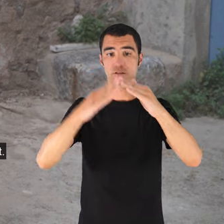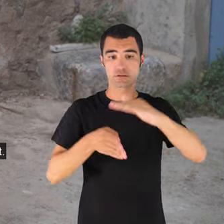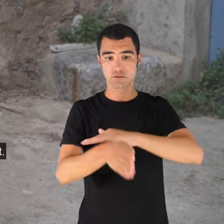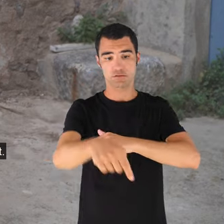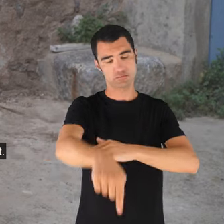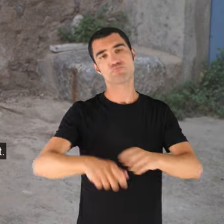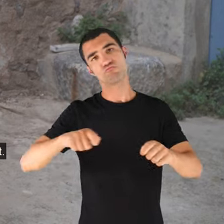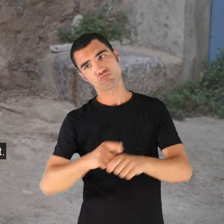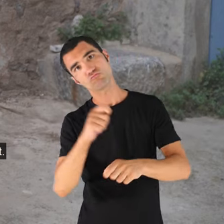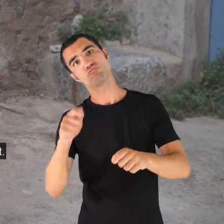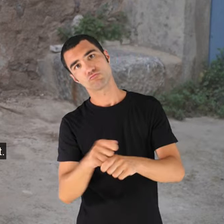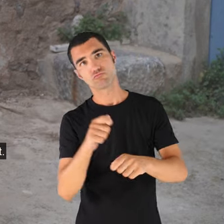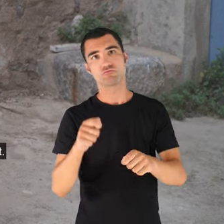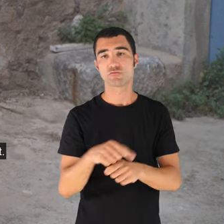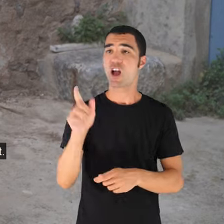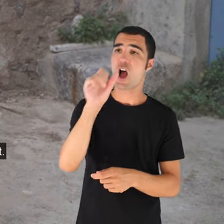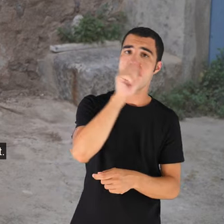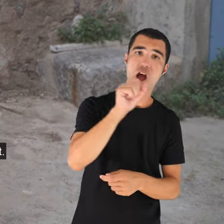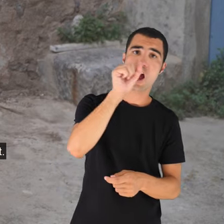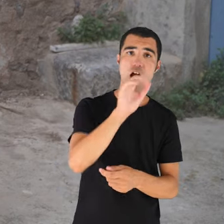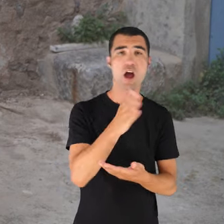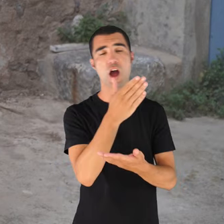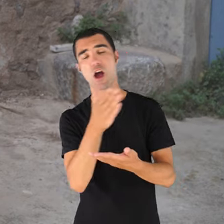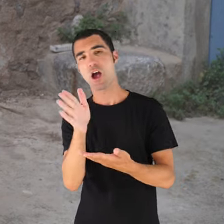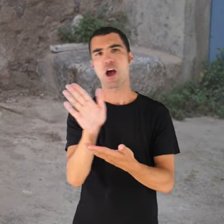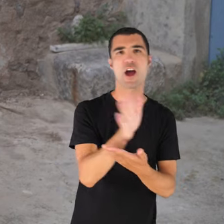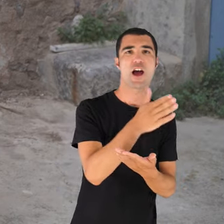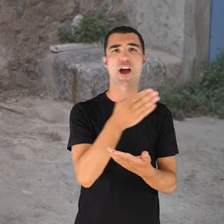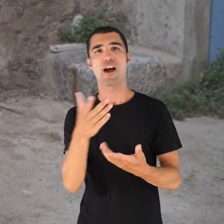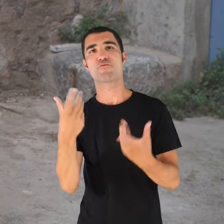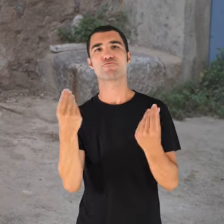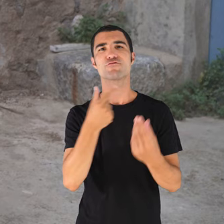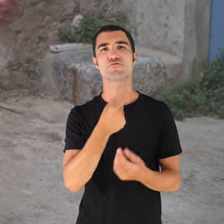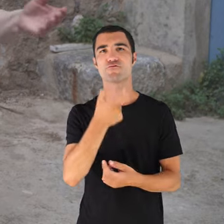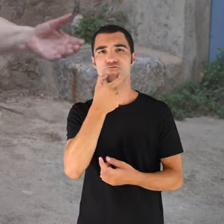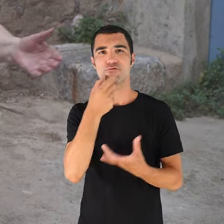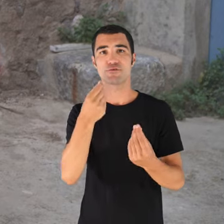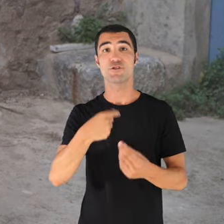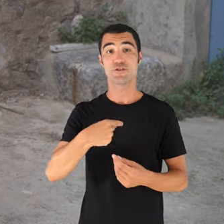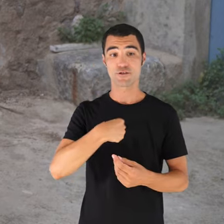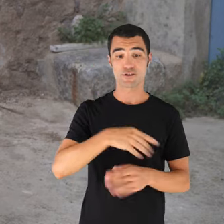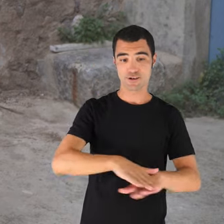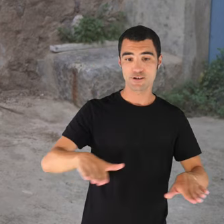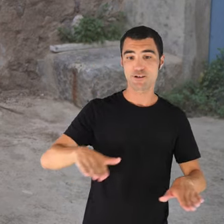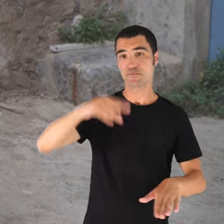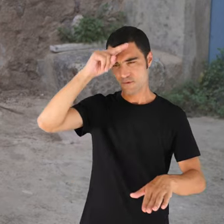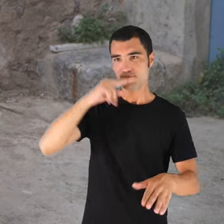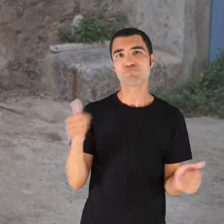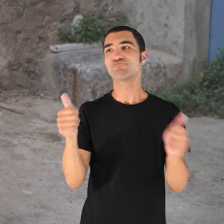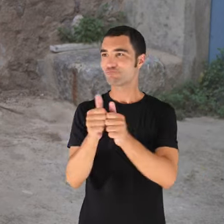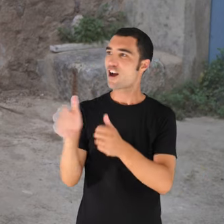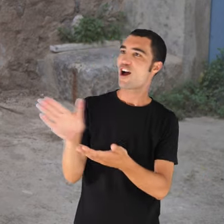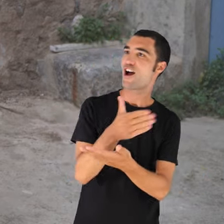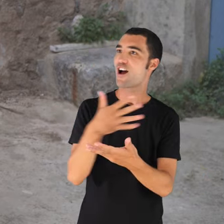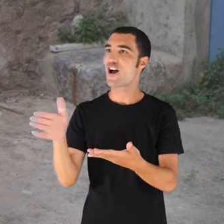un bon arbol, cantava, cantava molt. Era alegre. I nostres anim, cantàvem amb mon mare, amb mon pare, i mon mare dient-se que va